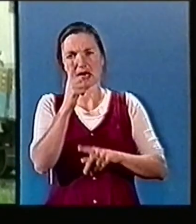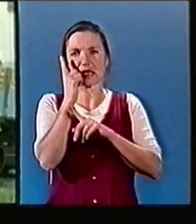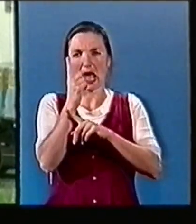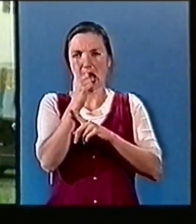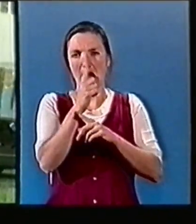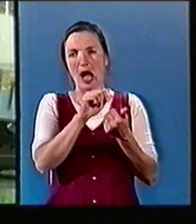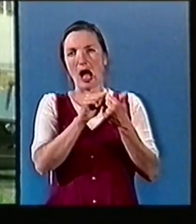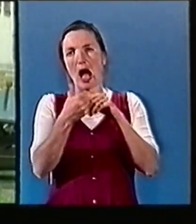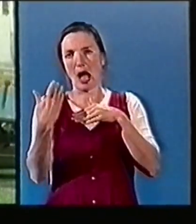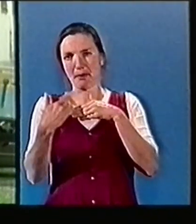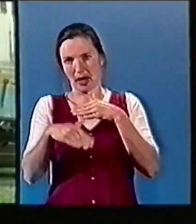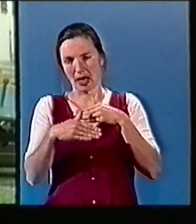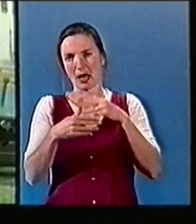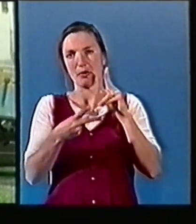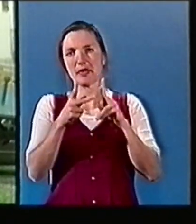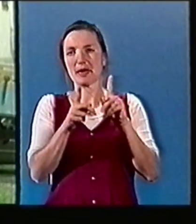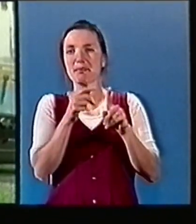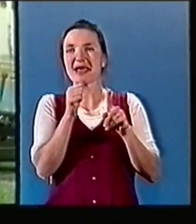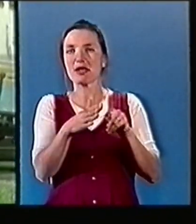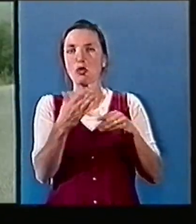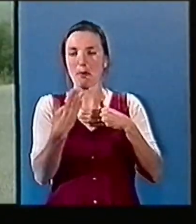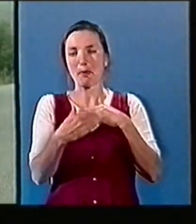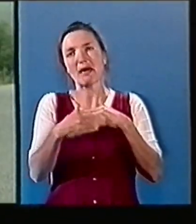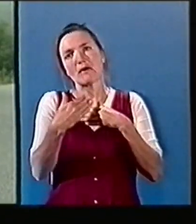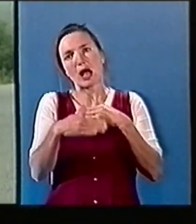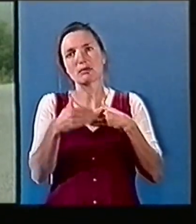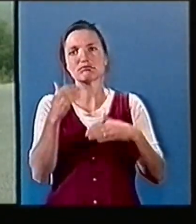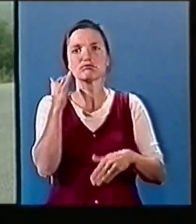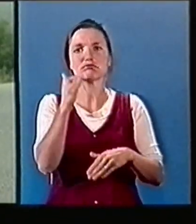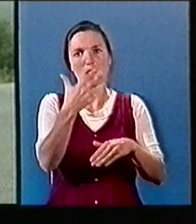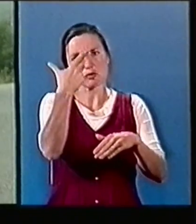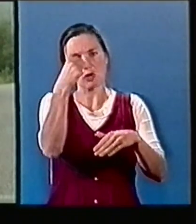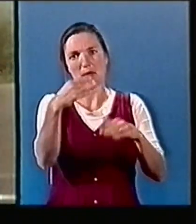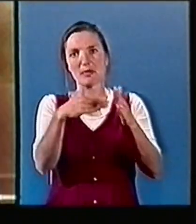des forces de l'OTAN, prévue normalement pour juin 1998.